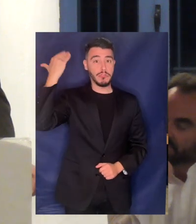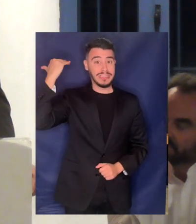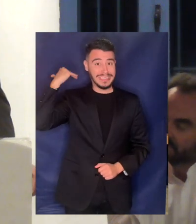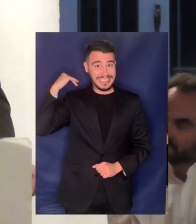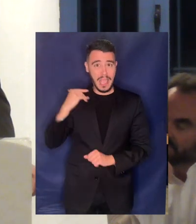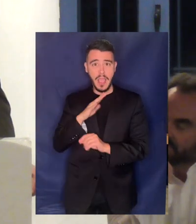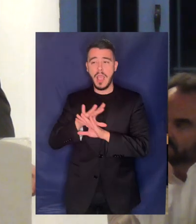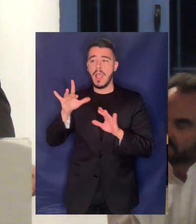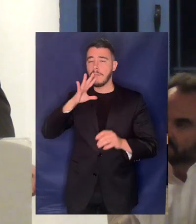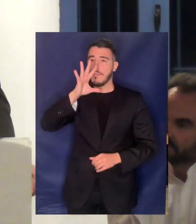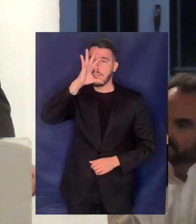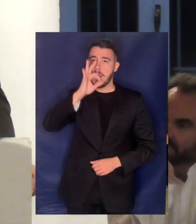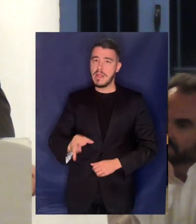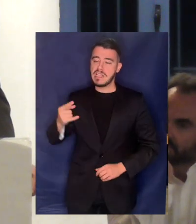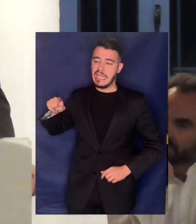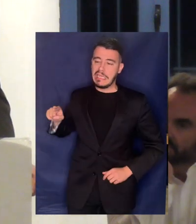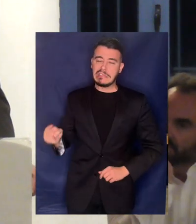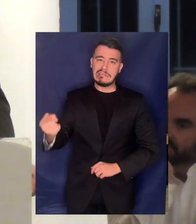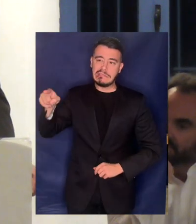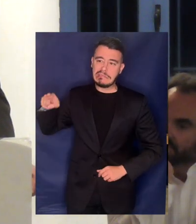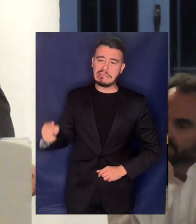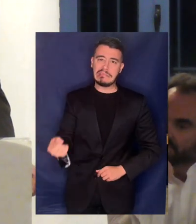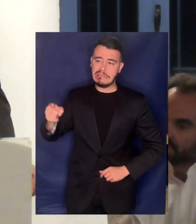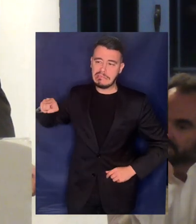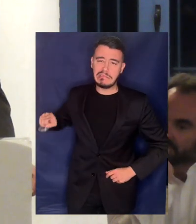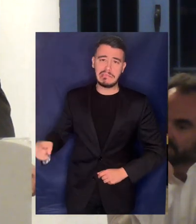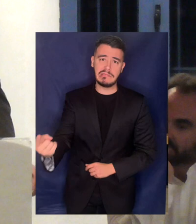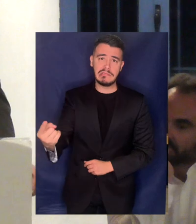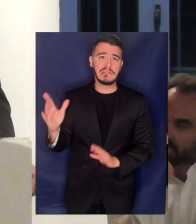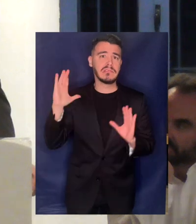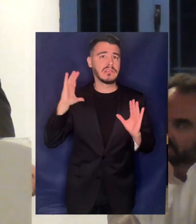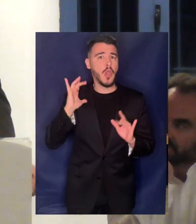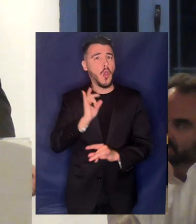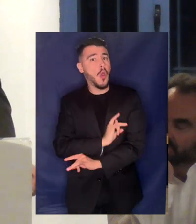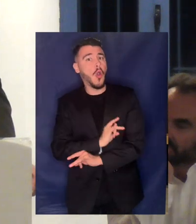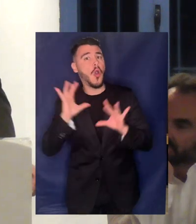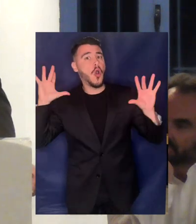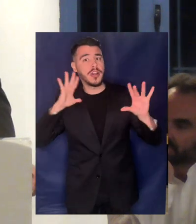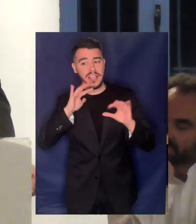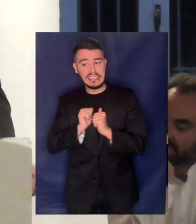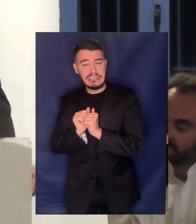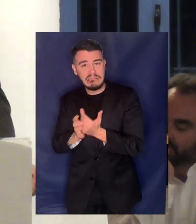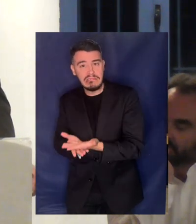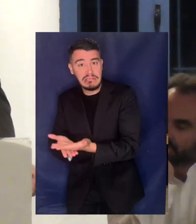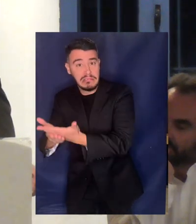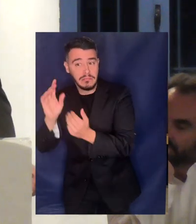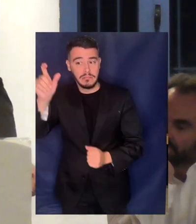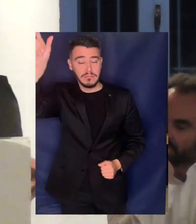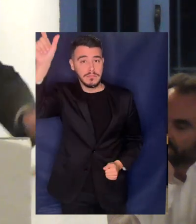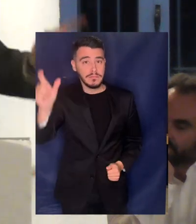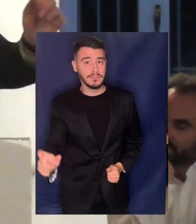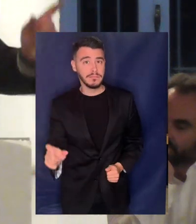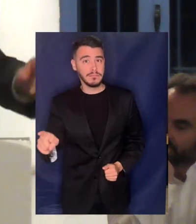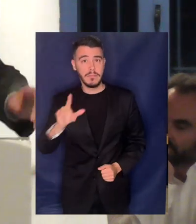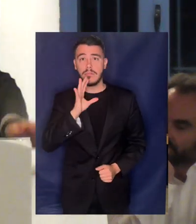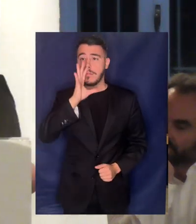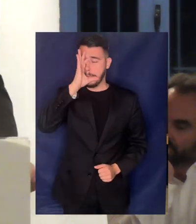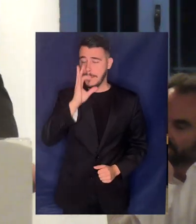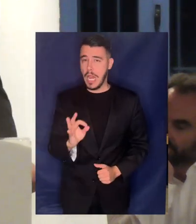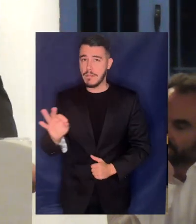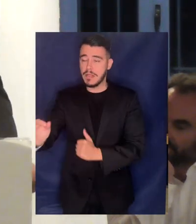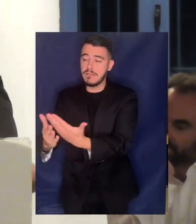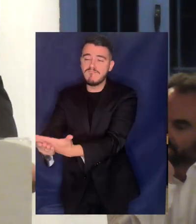μόνοι χωρίς τους συντρόφους της που θα έπρεπε να ήταν και η στάση της τότε μας έδινε δύναμη και εμάς στη